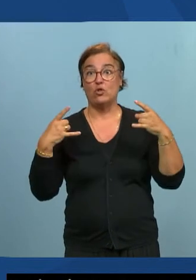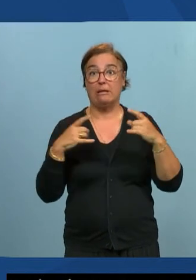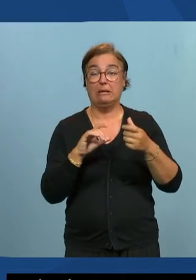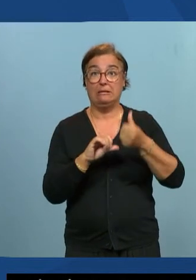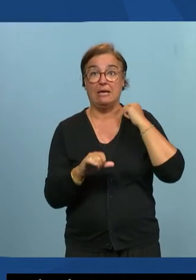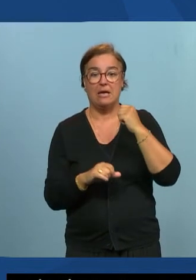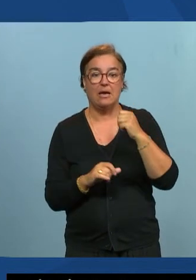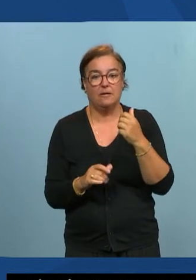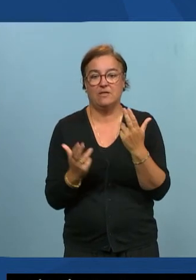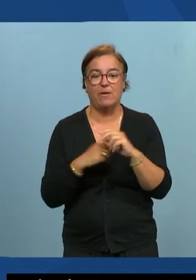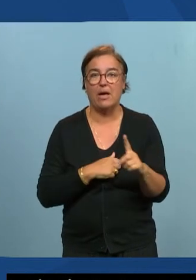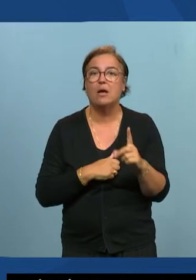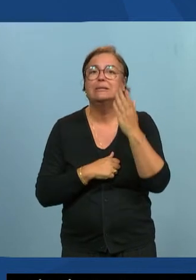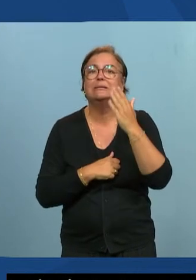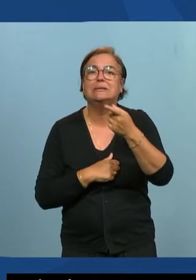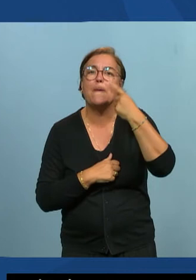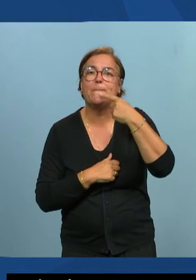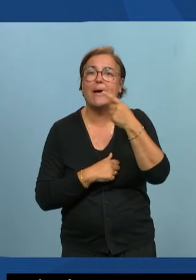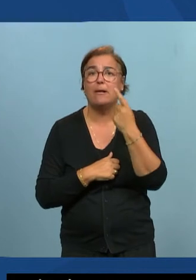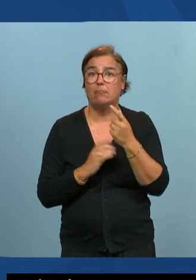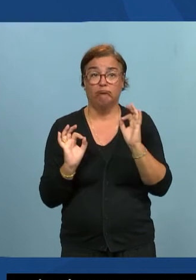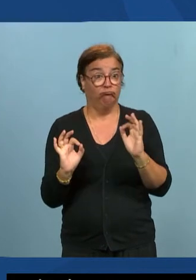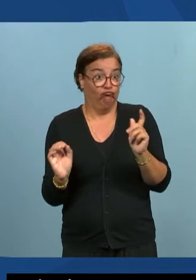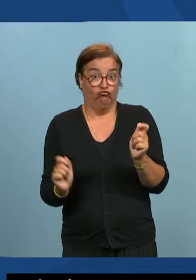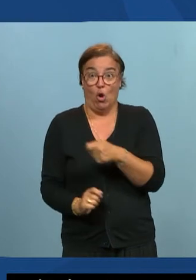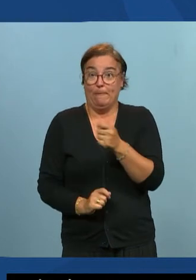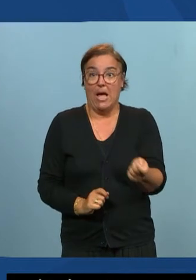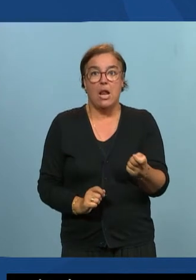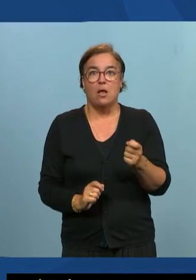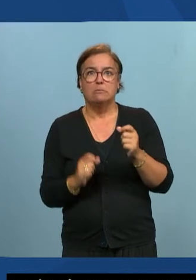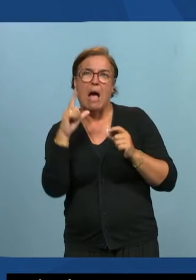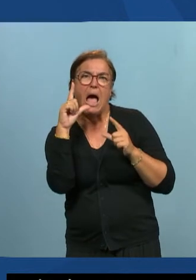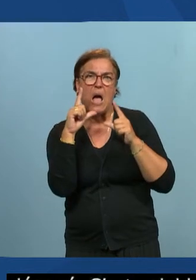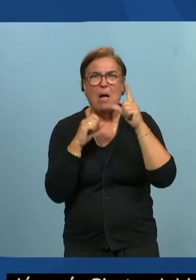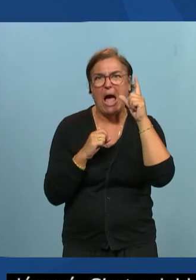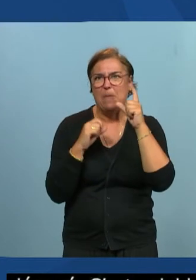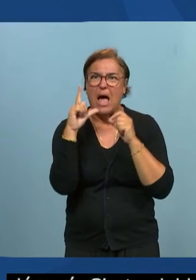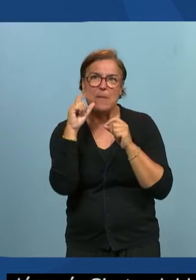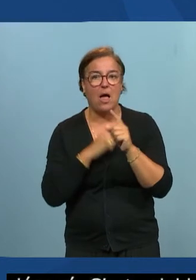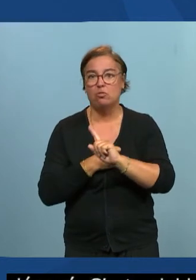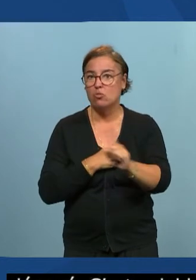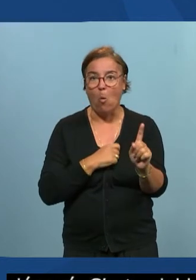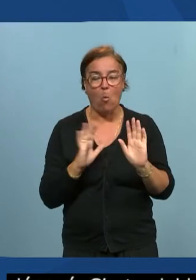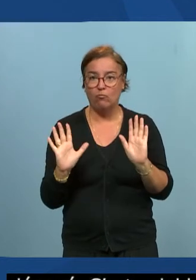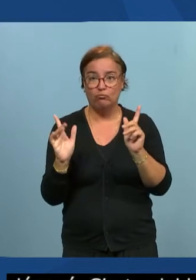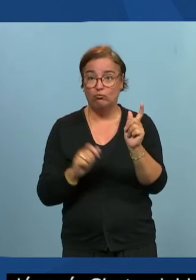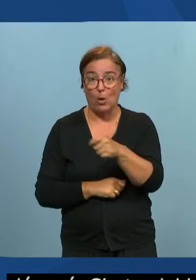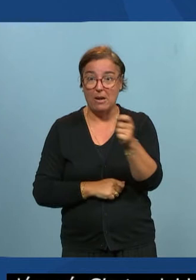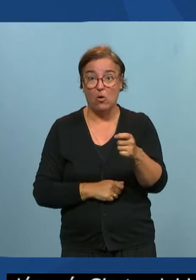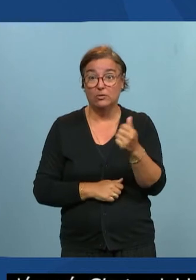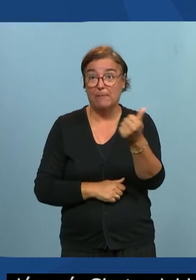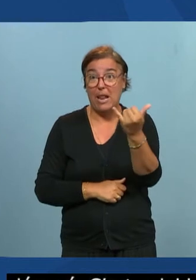vous parlez parlez normalement et pas trop vite n'articulez pas exagérément vous allez vous faire mal